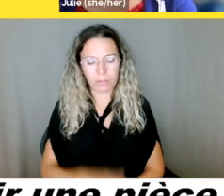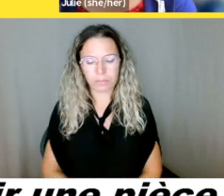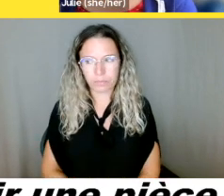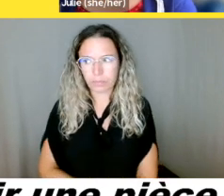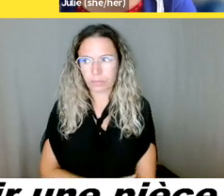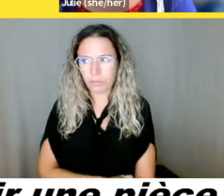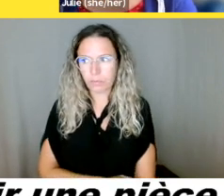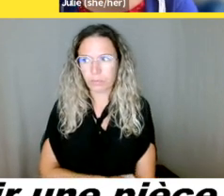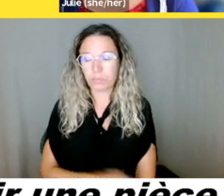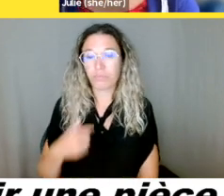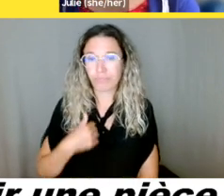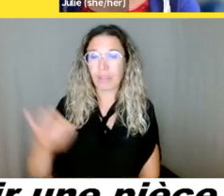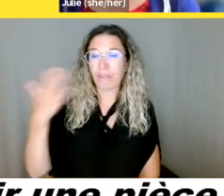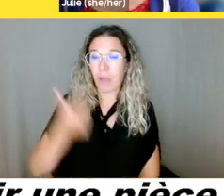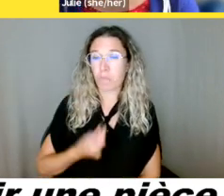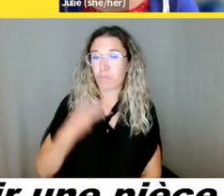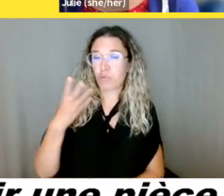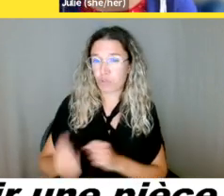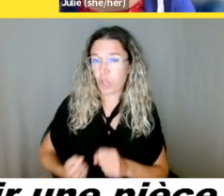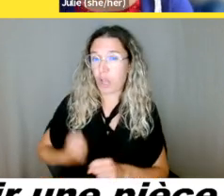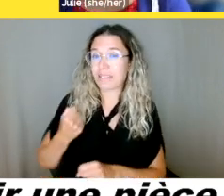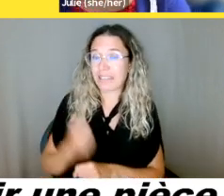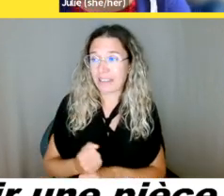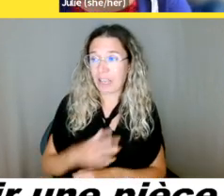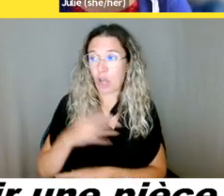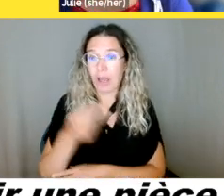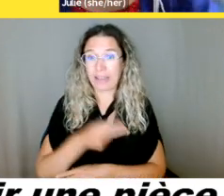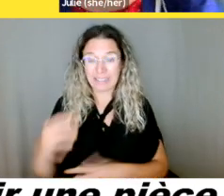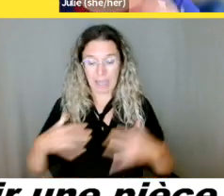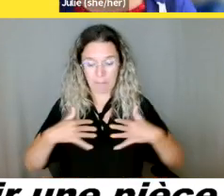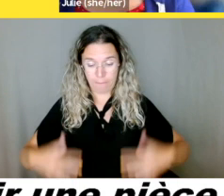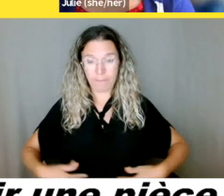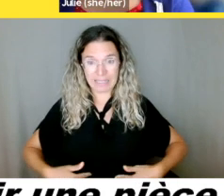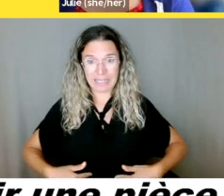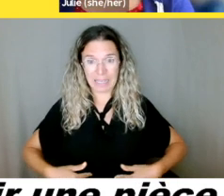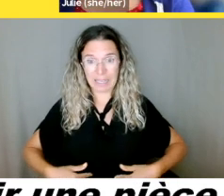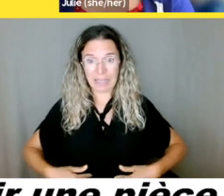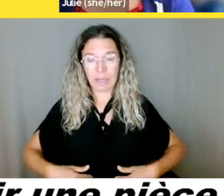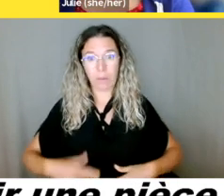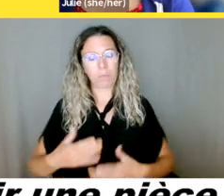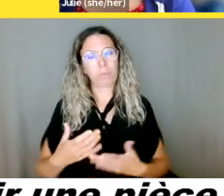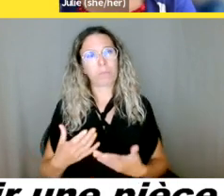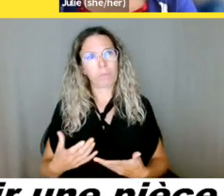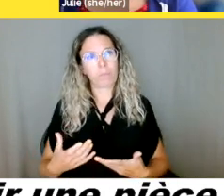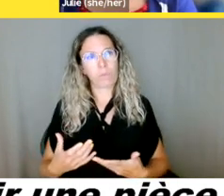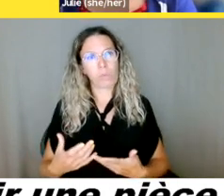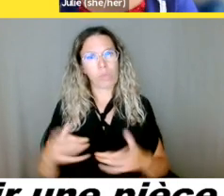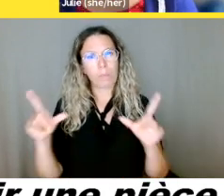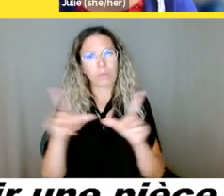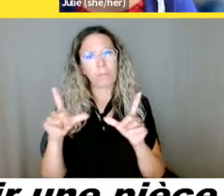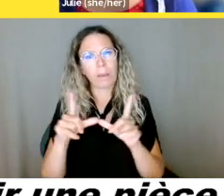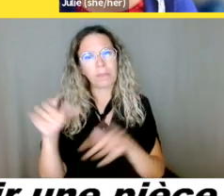bloquée pour avoir un permis de conduire. Je devais avoir tout un rapport médical rempli avec une